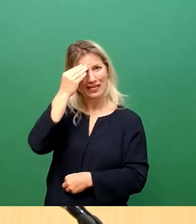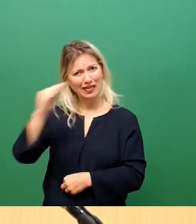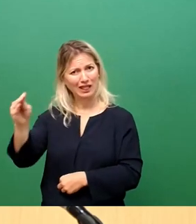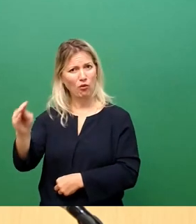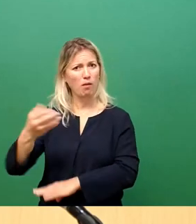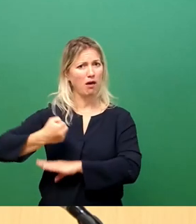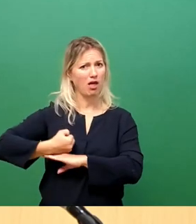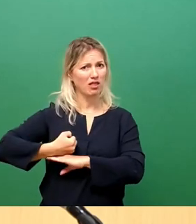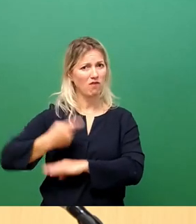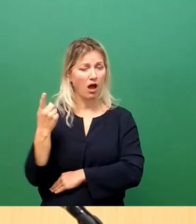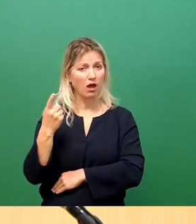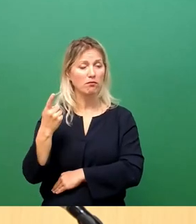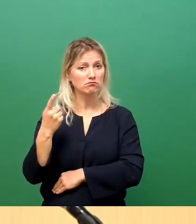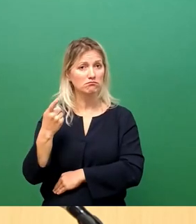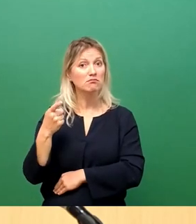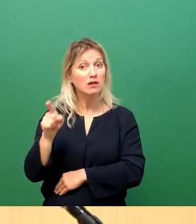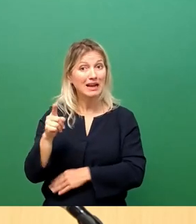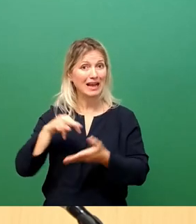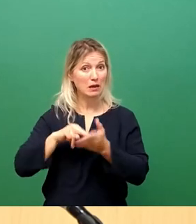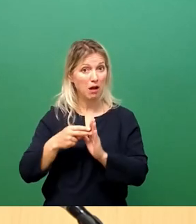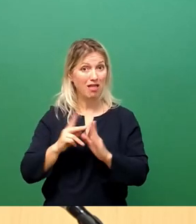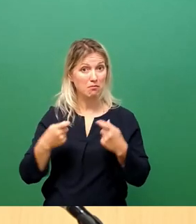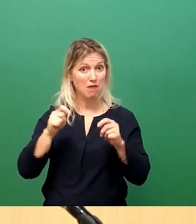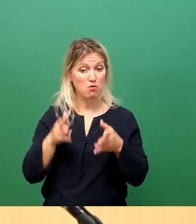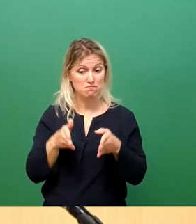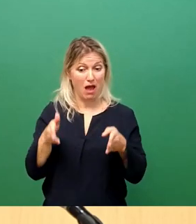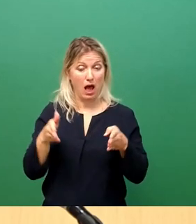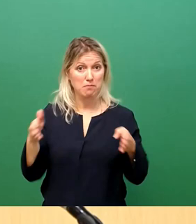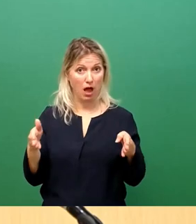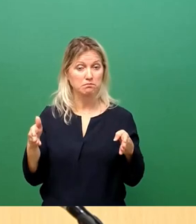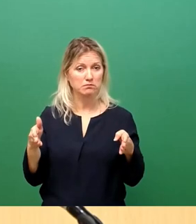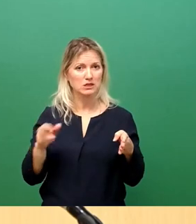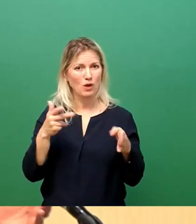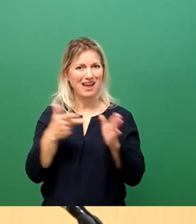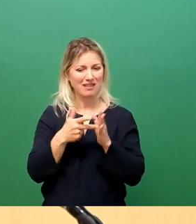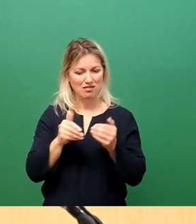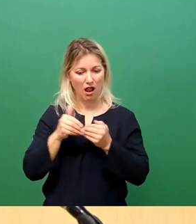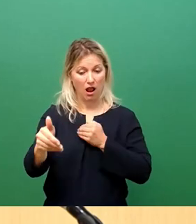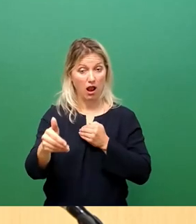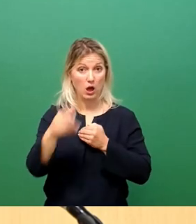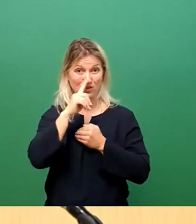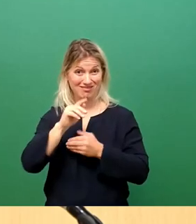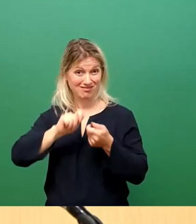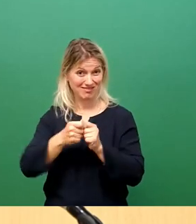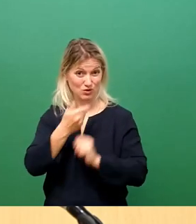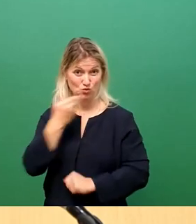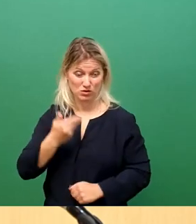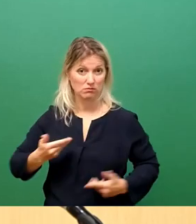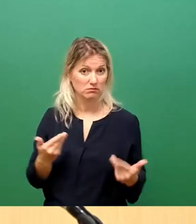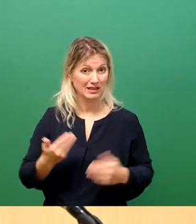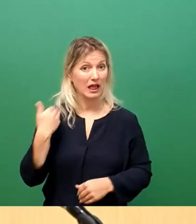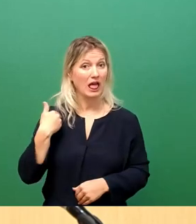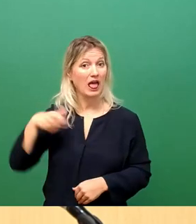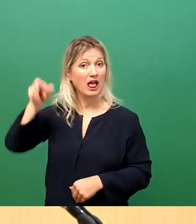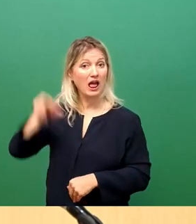wie breit die Königsbrücke werden würde auf zwei Drittel der Strecke, wenn wir die Pläne nicht ändern. Herr Wirtz hat es schon gesagt, die Alternative,